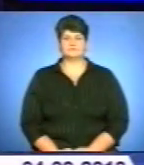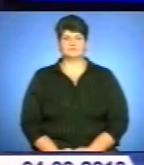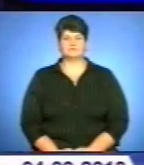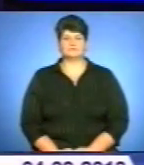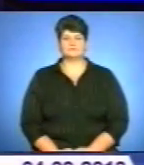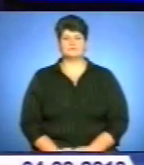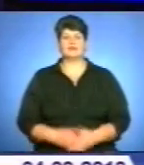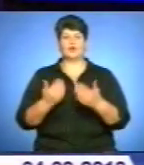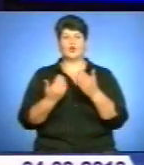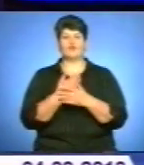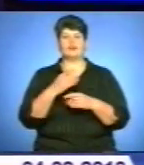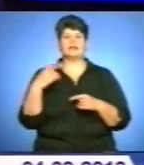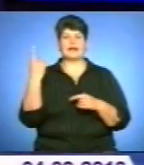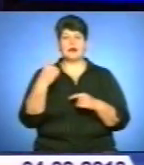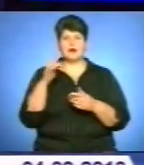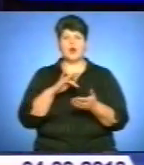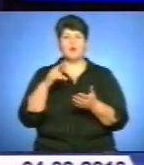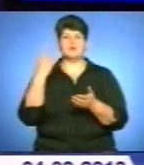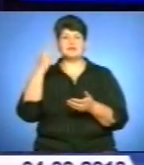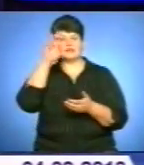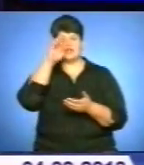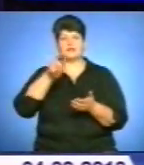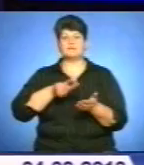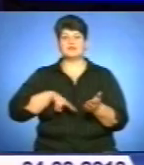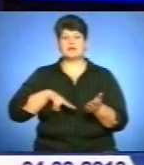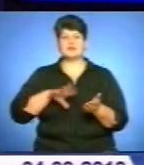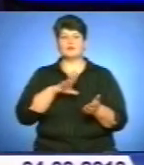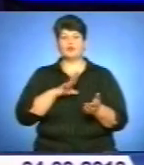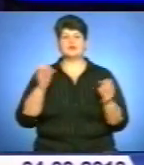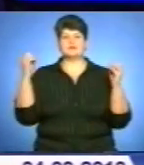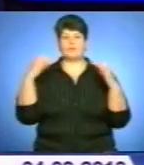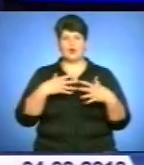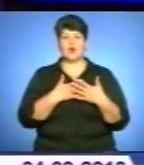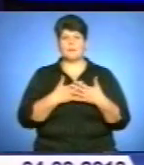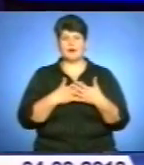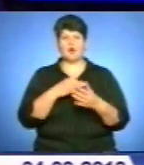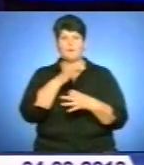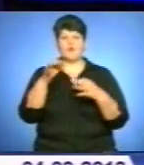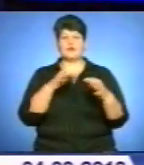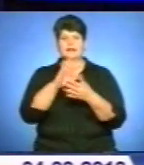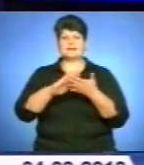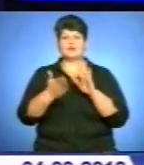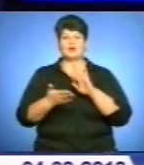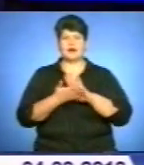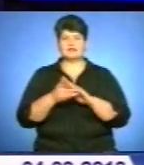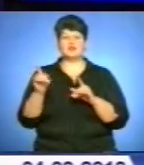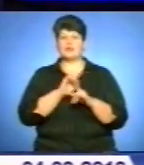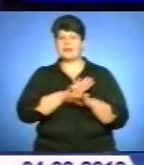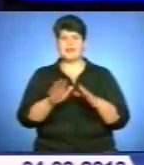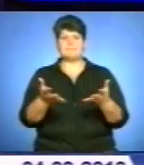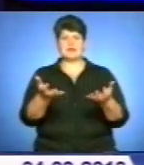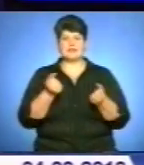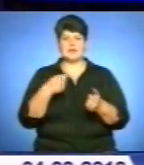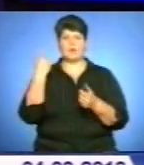І до новин краю. В облдержадміністрації відбулися збори громадськості, на яких обговорили ситуацію щодо неприйняття